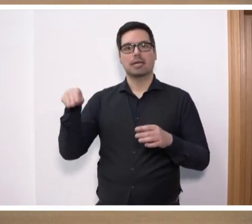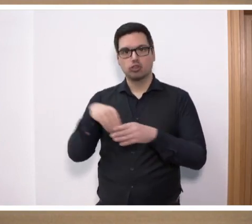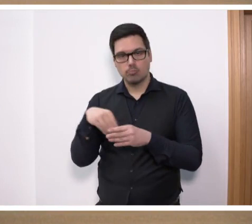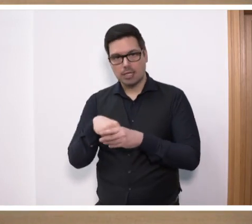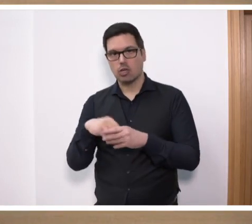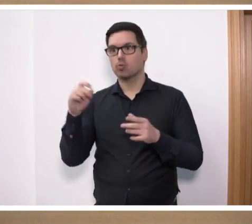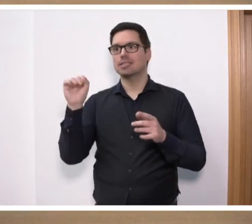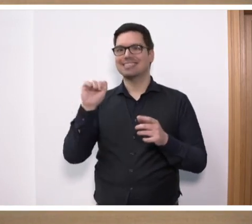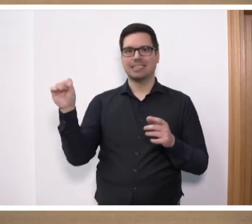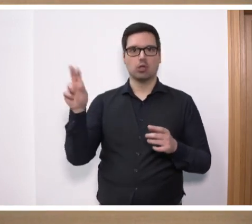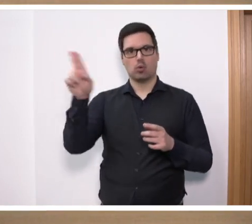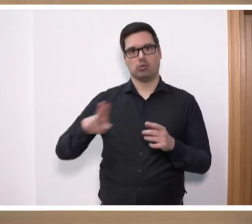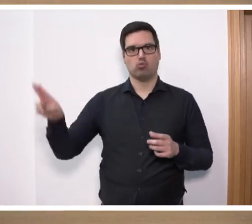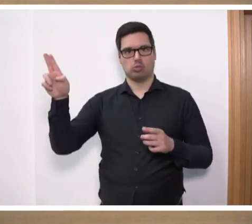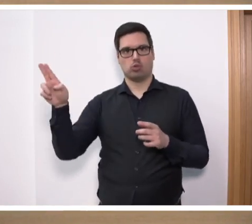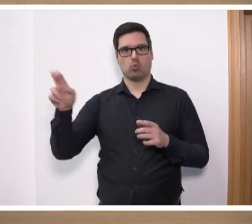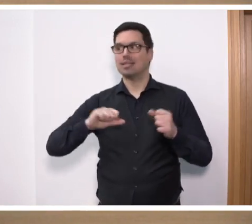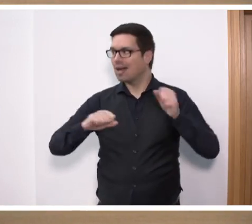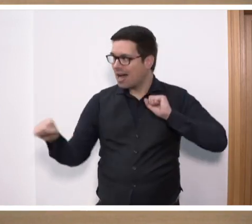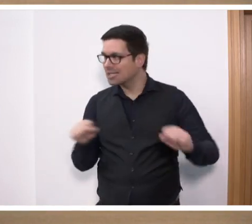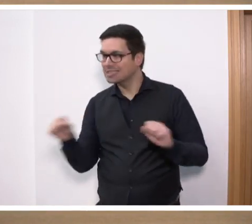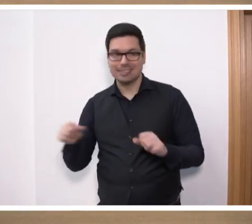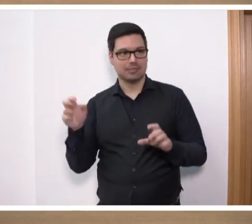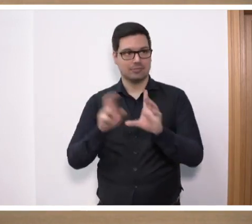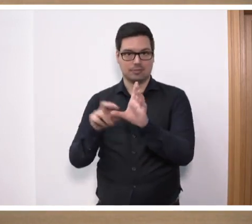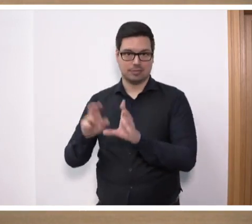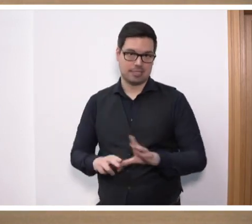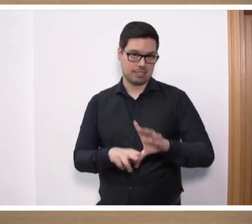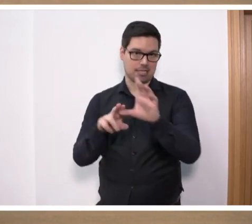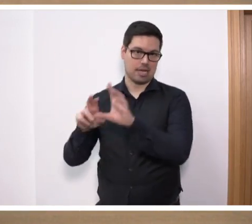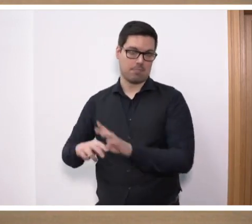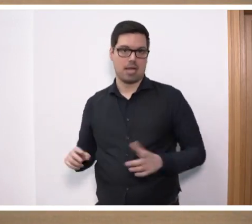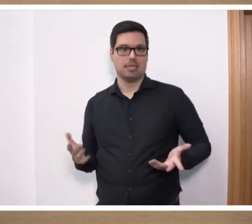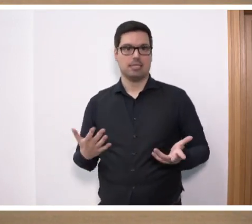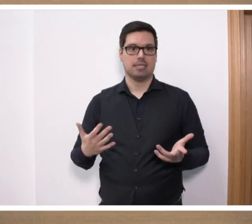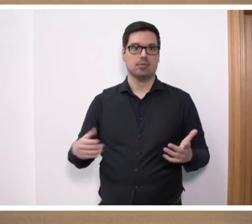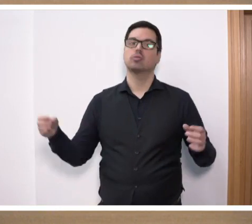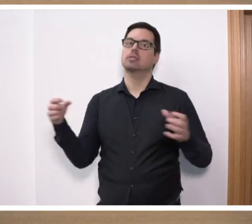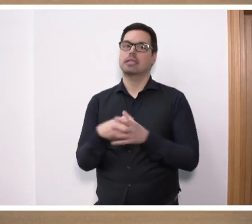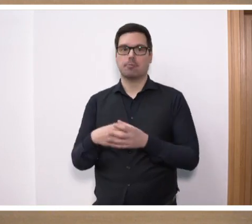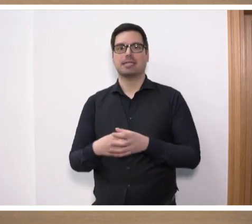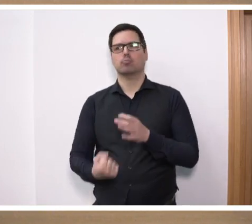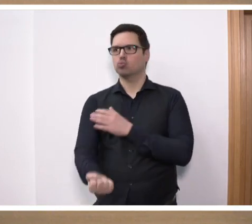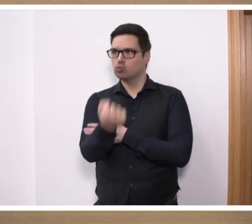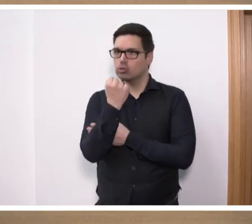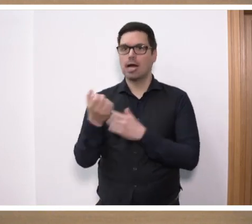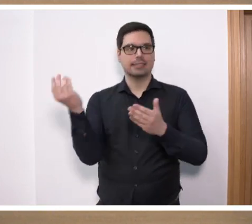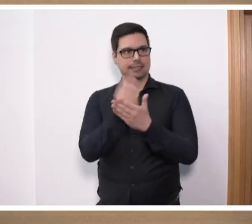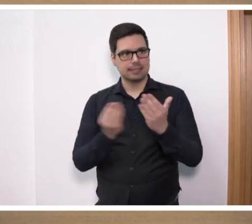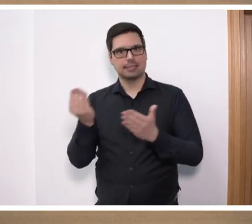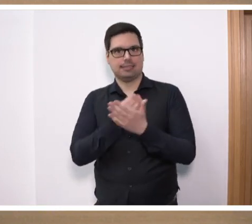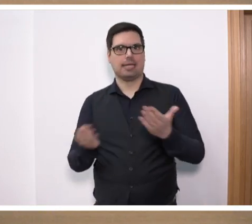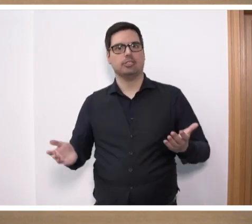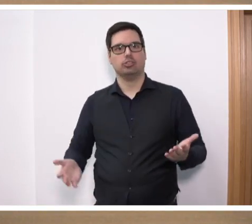die Seniorenunion, die ganz aktiv vor Ort dabei gewesen sind und wir gemeinsam ein ganz starkes Zeichen gesetzt haben